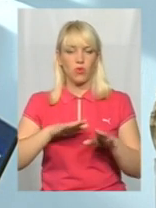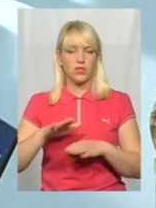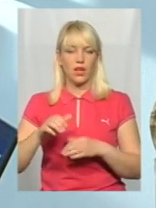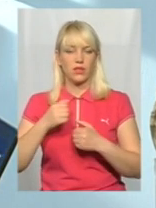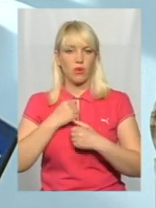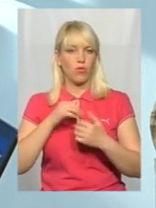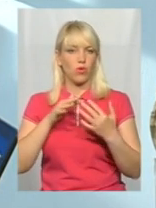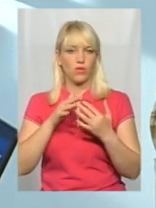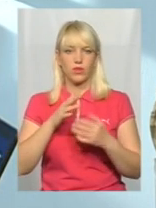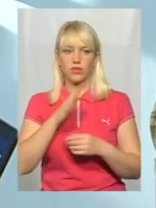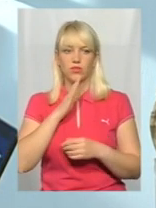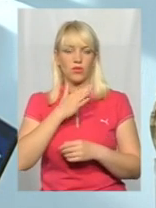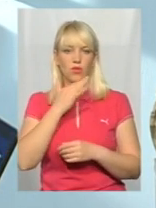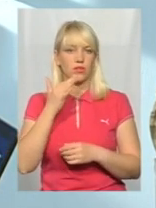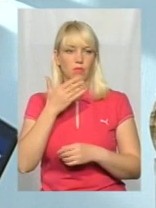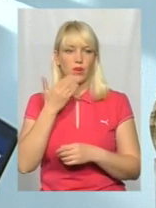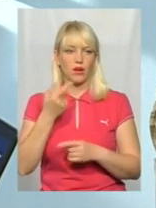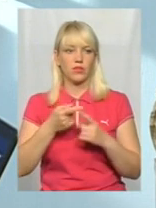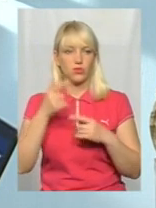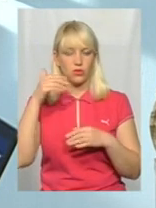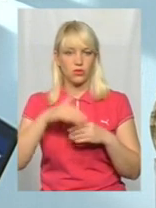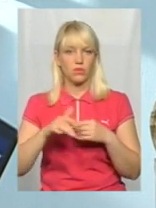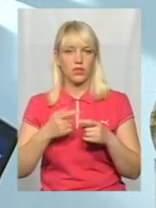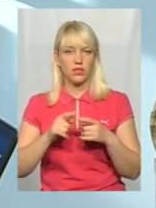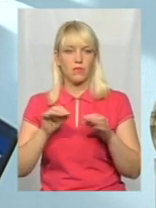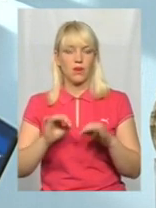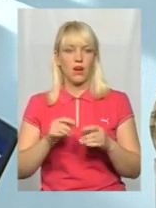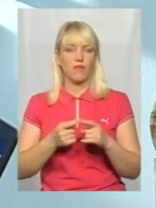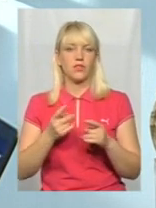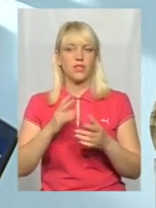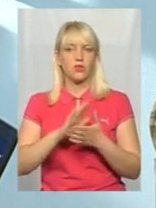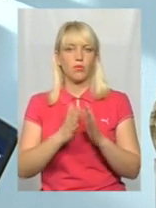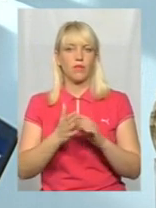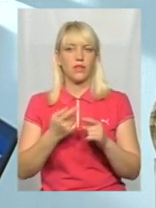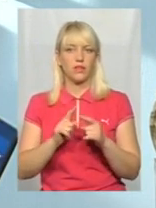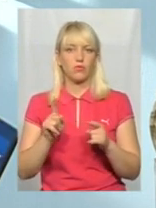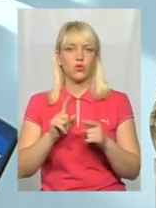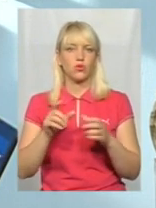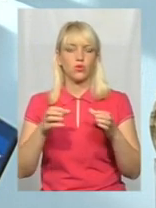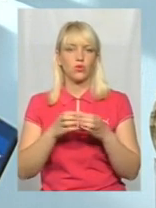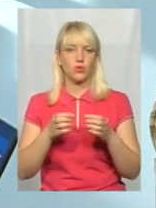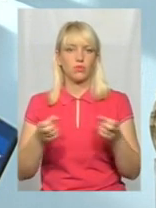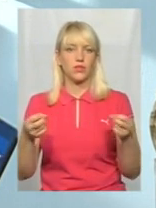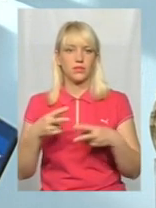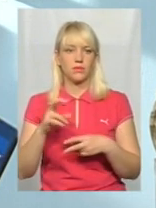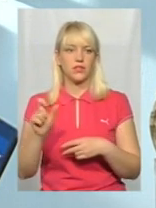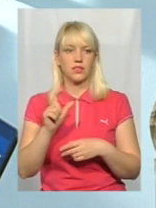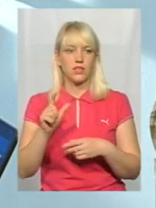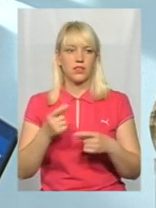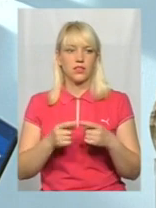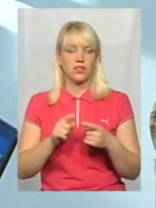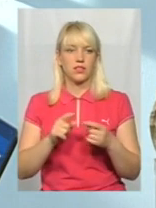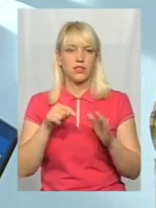небагато. Зрозумієте, це правильно, це зобновлено тим, що група спеціального призначення це є